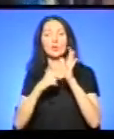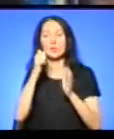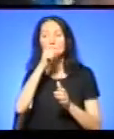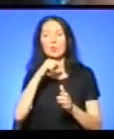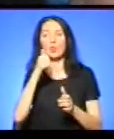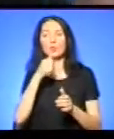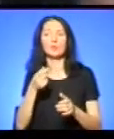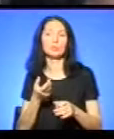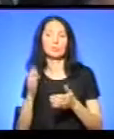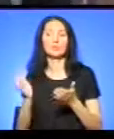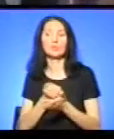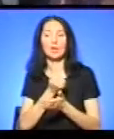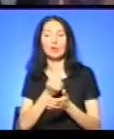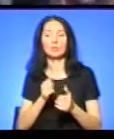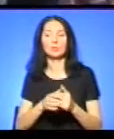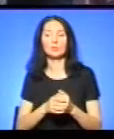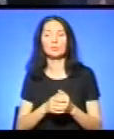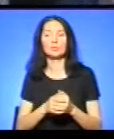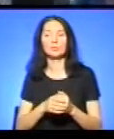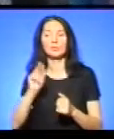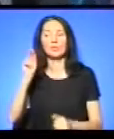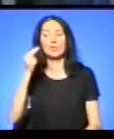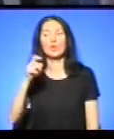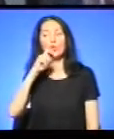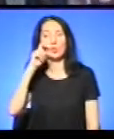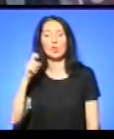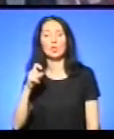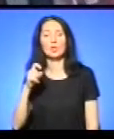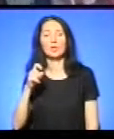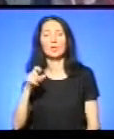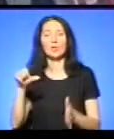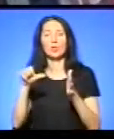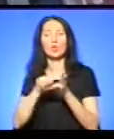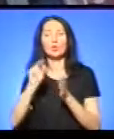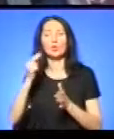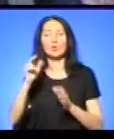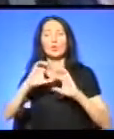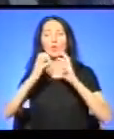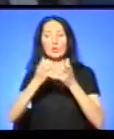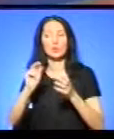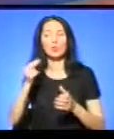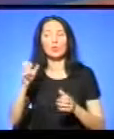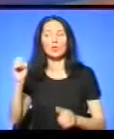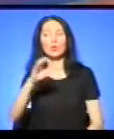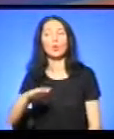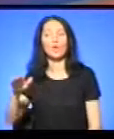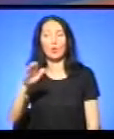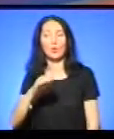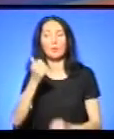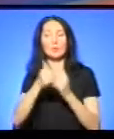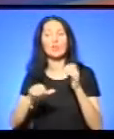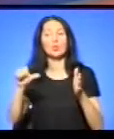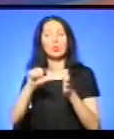Досить вдало. Чемпіон України, учасник чемпіонату світу, чемпіонату Європи. Серед